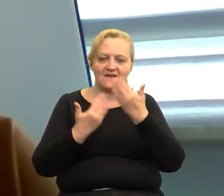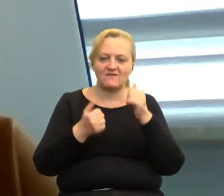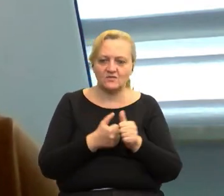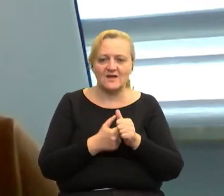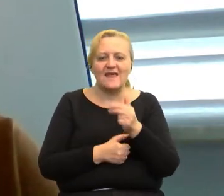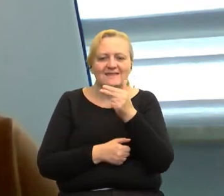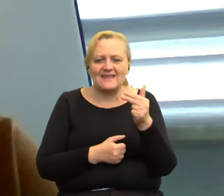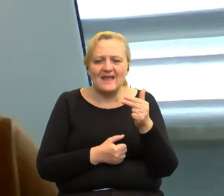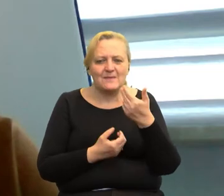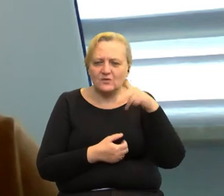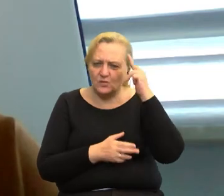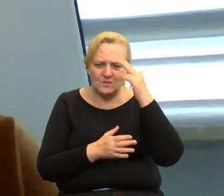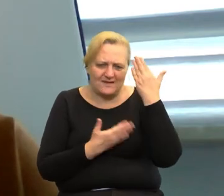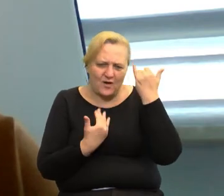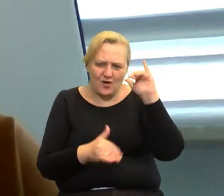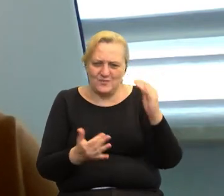temat jest mu obcy i daleki,